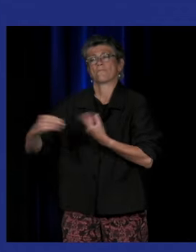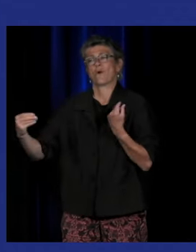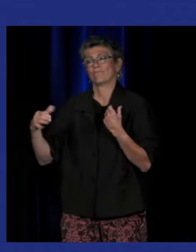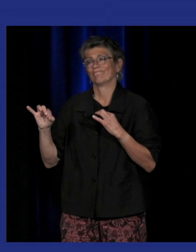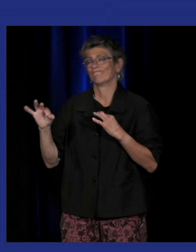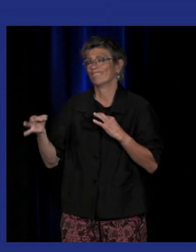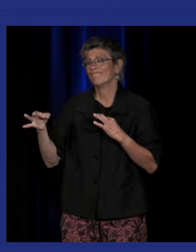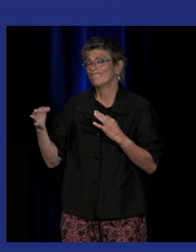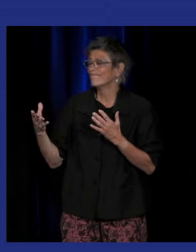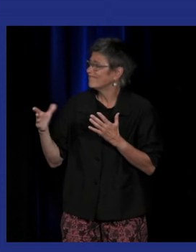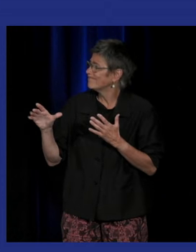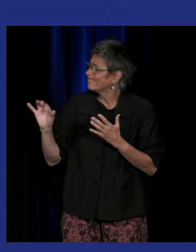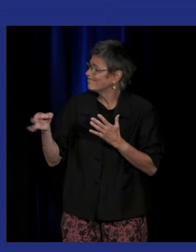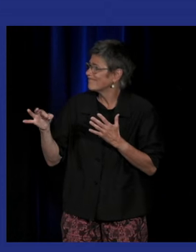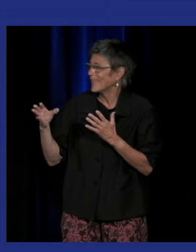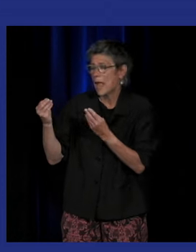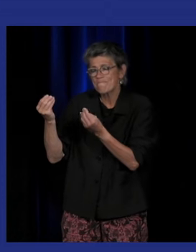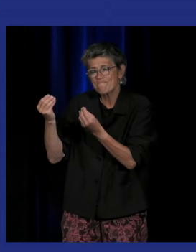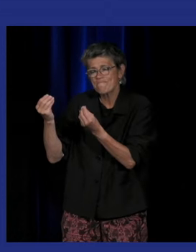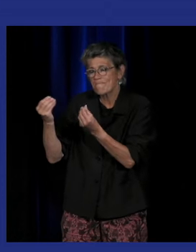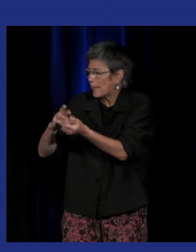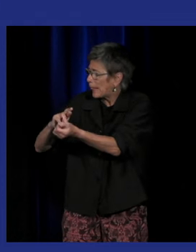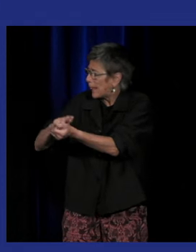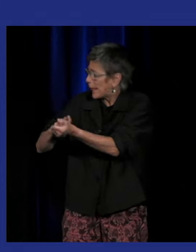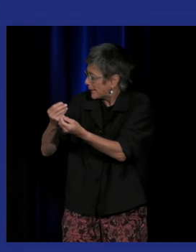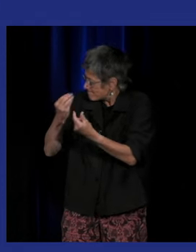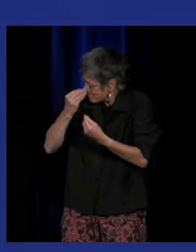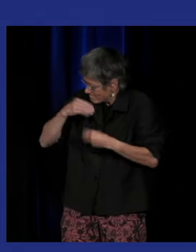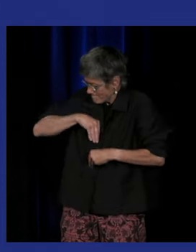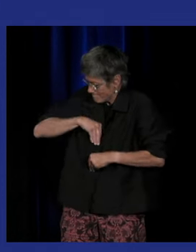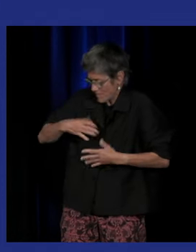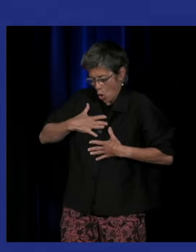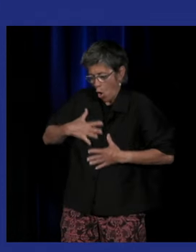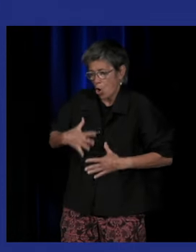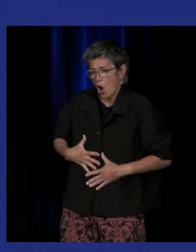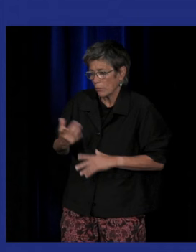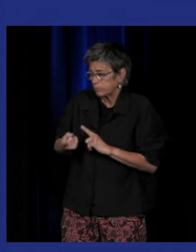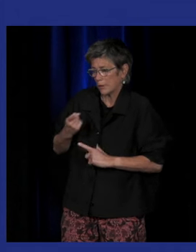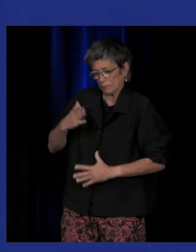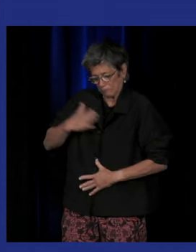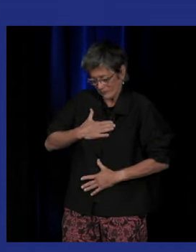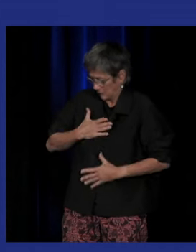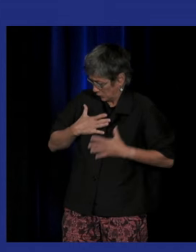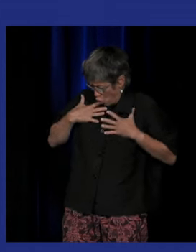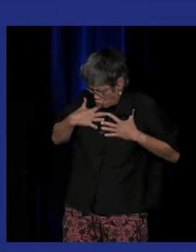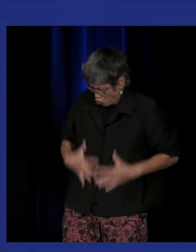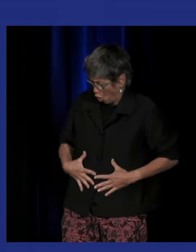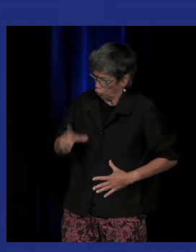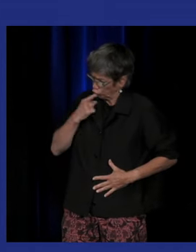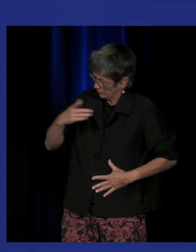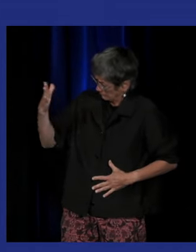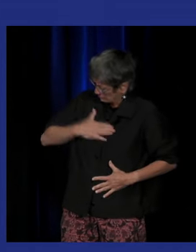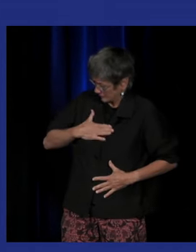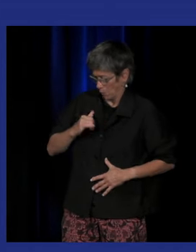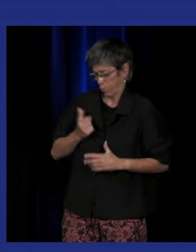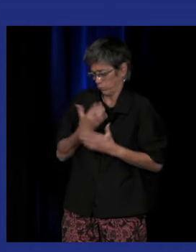dire qu'il y a une musicalité visuelle ou corporelle qu'on peut créer à partir de corps sourds et à partir